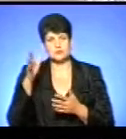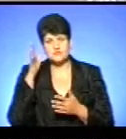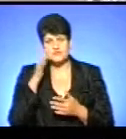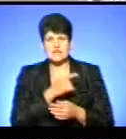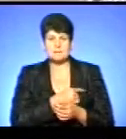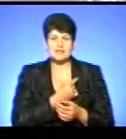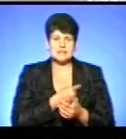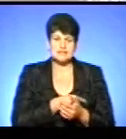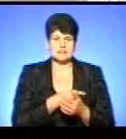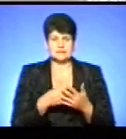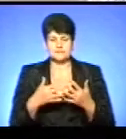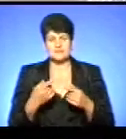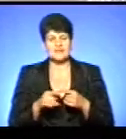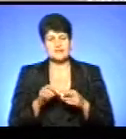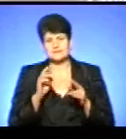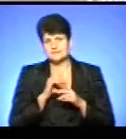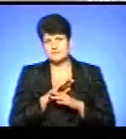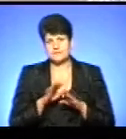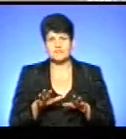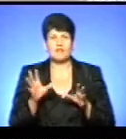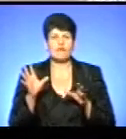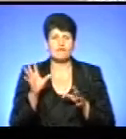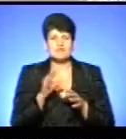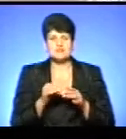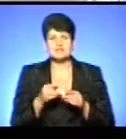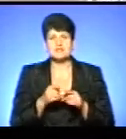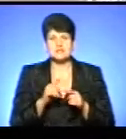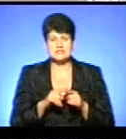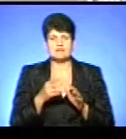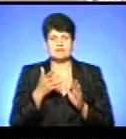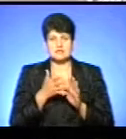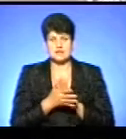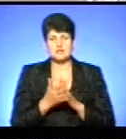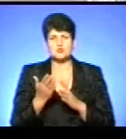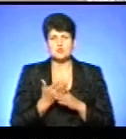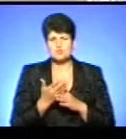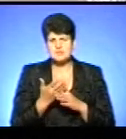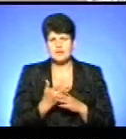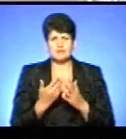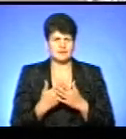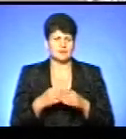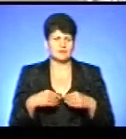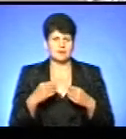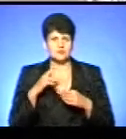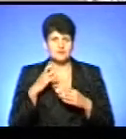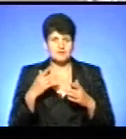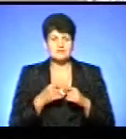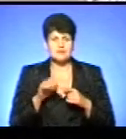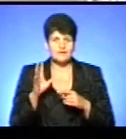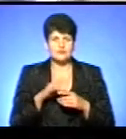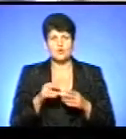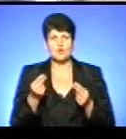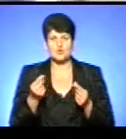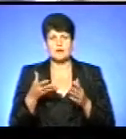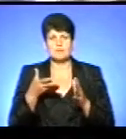медицина. Так само це не так. Всі ці видатки, в тому числі субсидії, які ніби надає держава, це все гроші платників